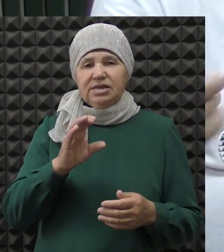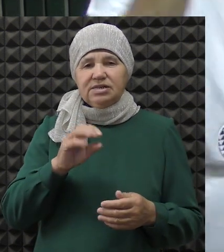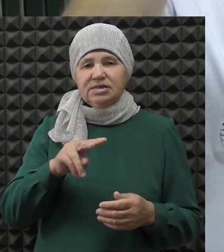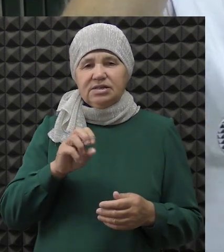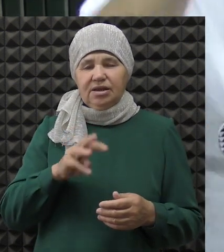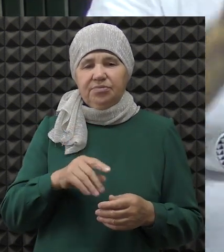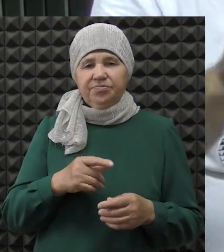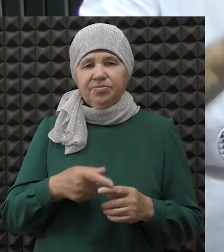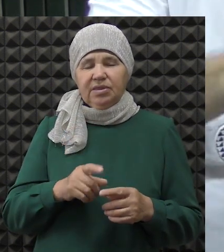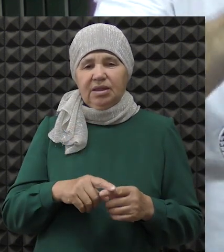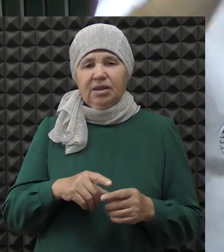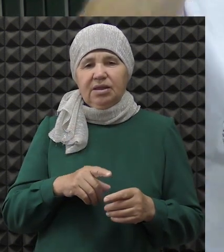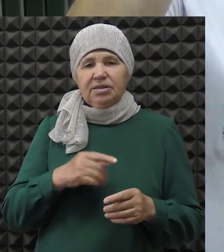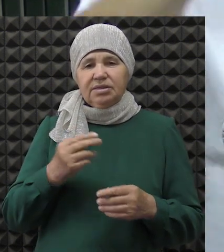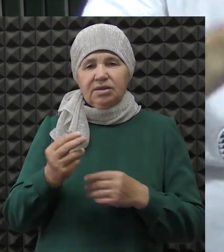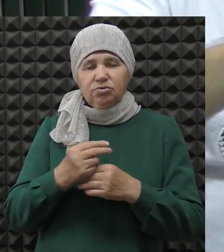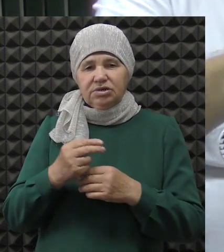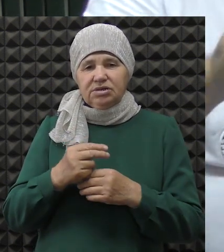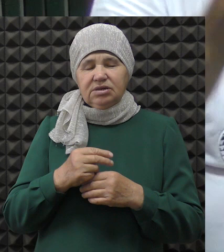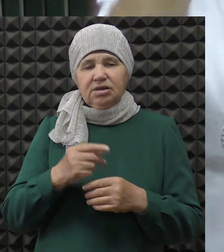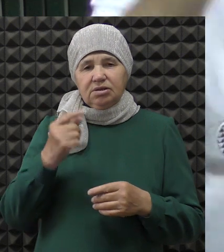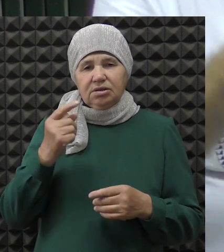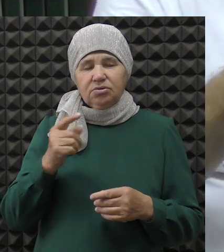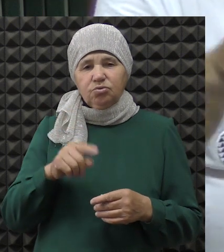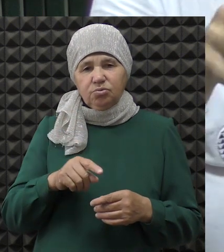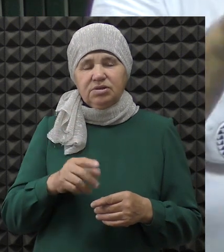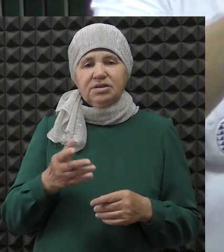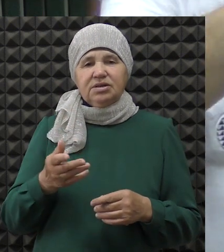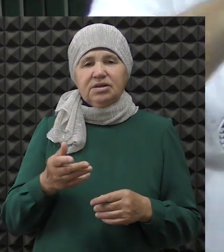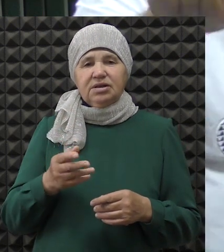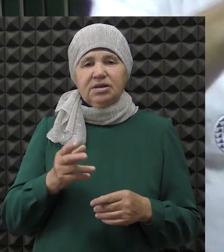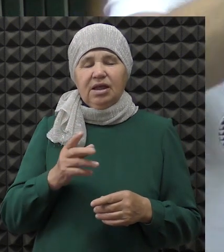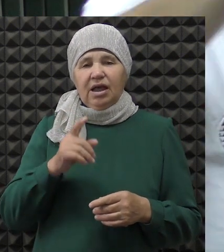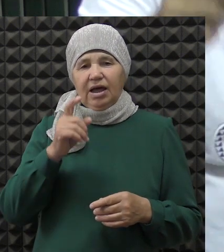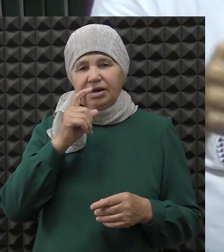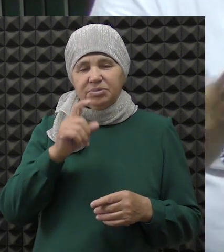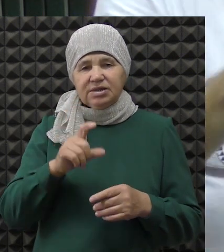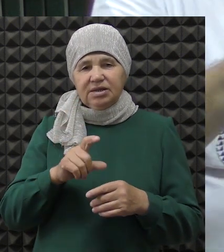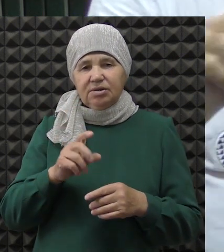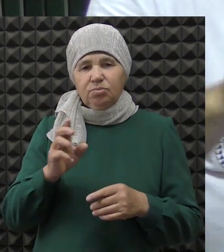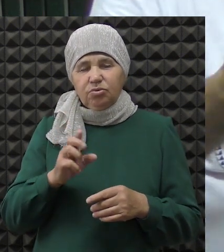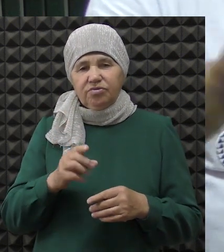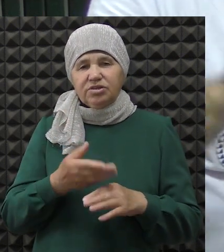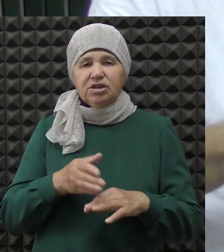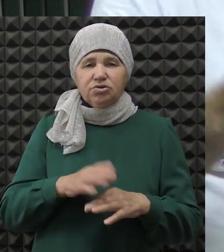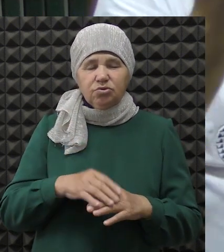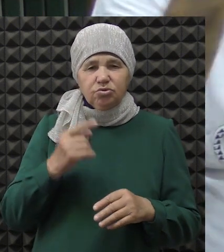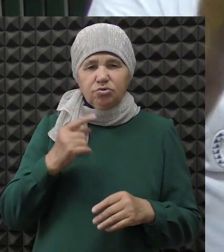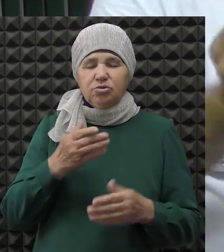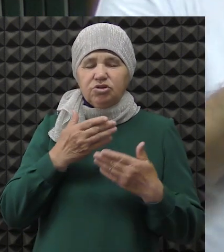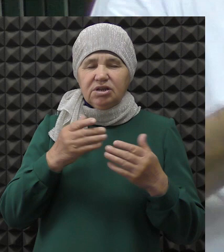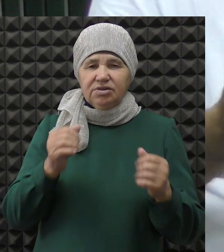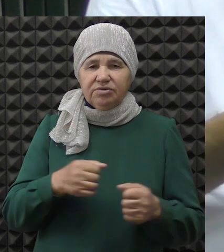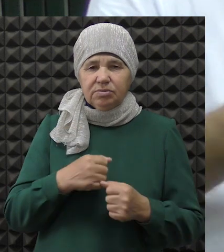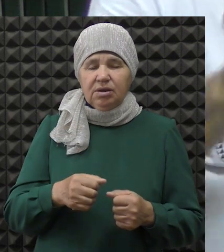Мы научимся уже, наши научились. Думают, что там арабские слова, там, тяжело или